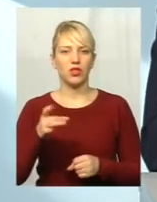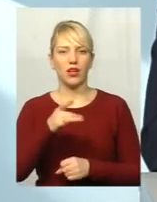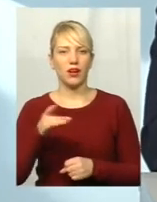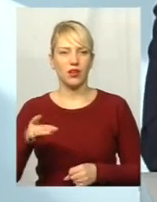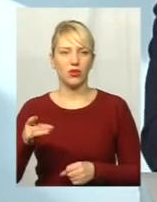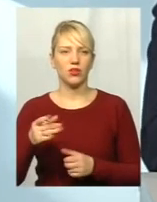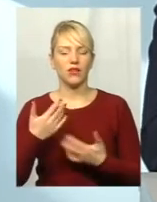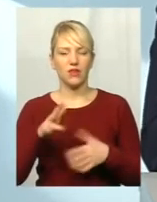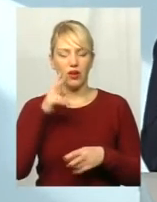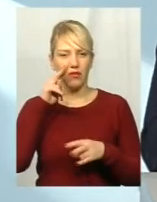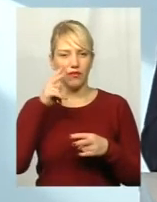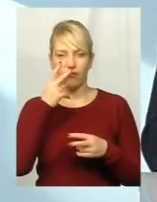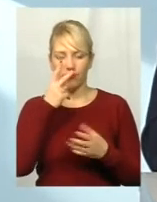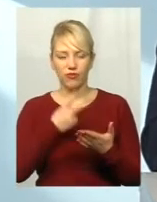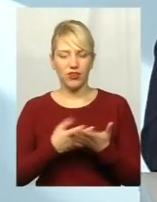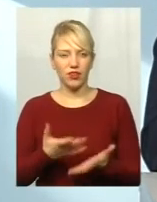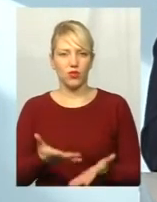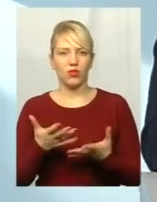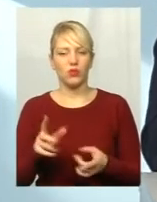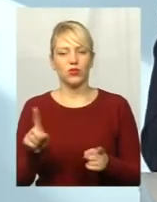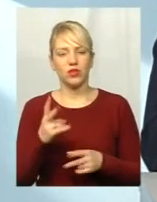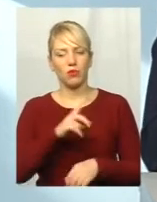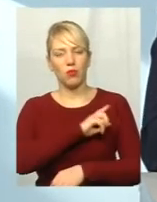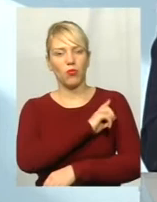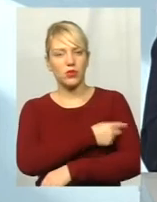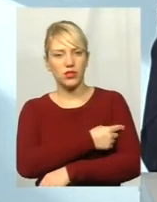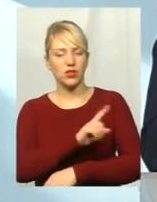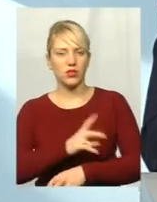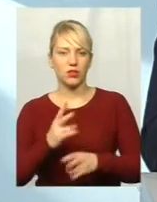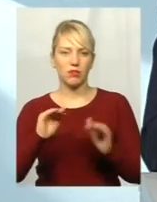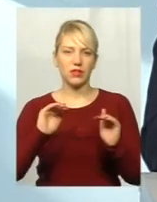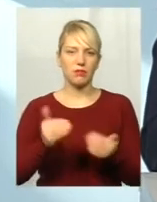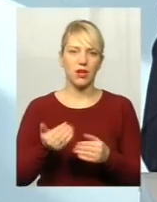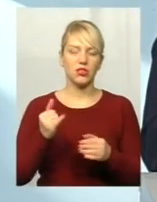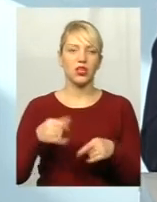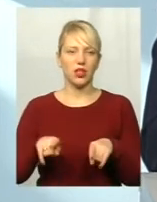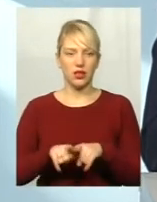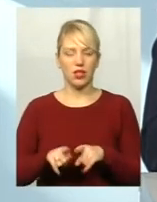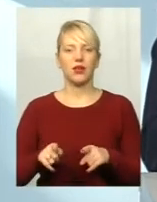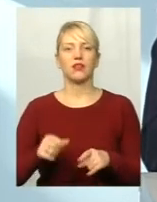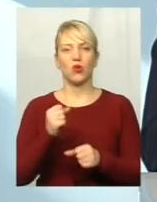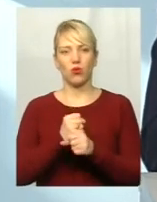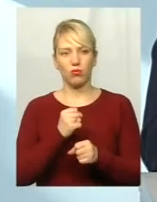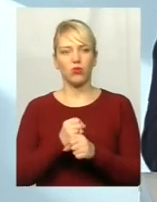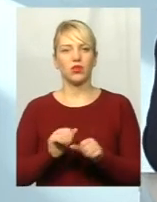воно вже очевидно, що потрібно посилити, що потрібно зменшити. І таким чином робота йде.